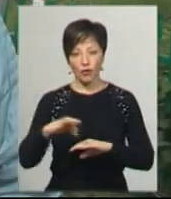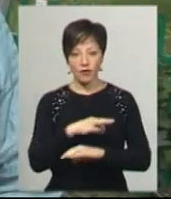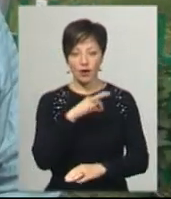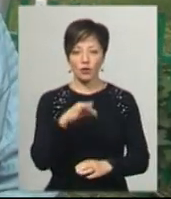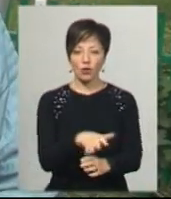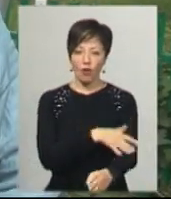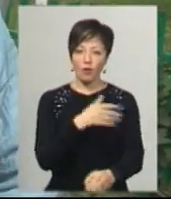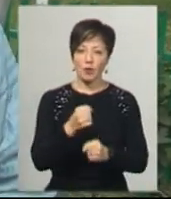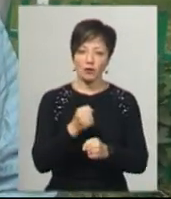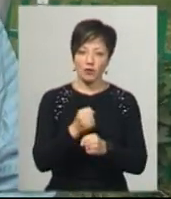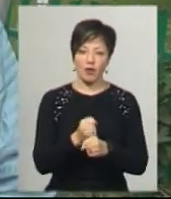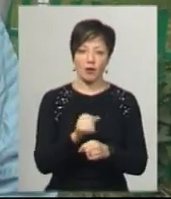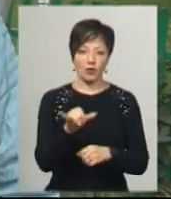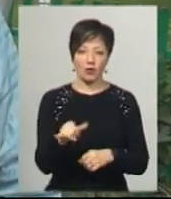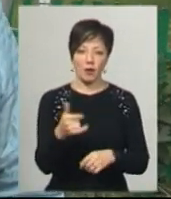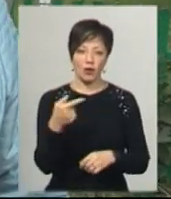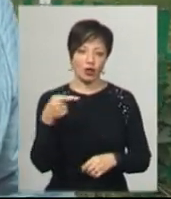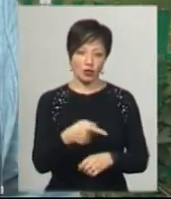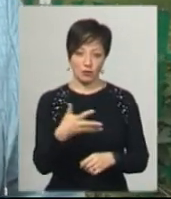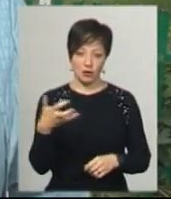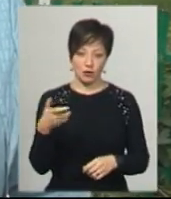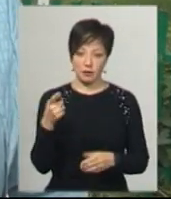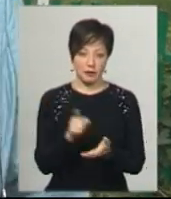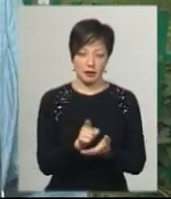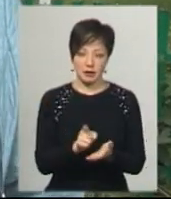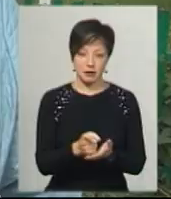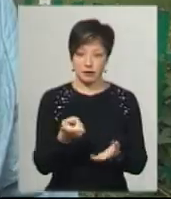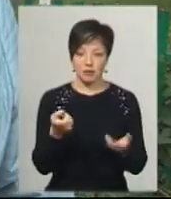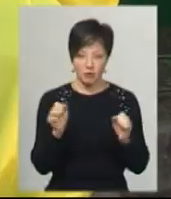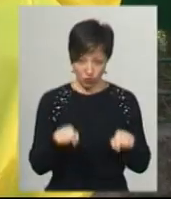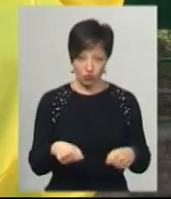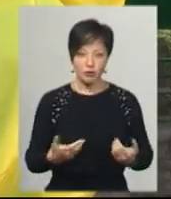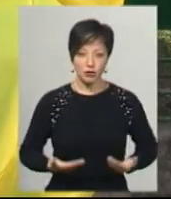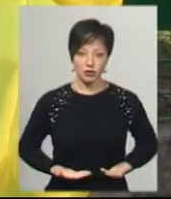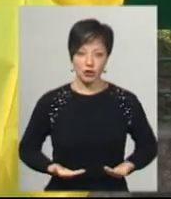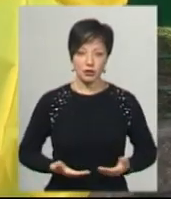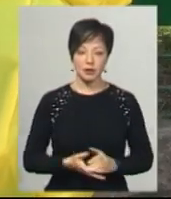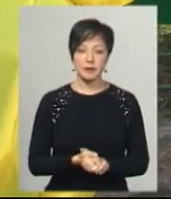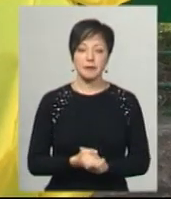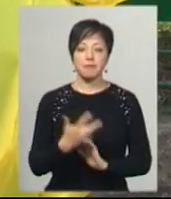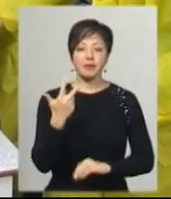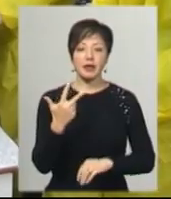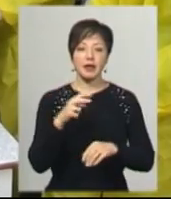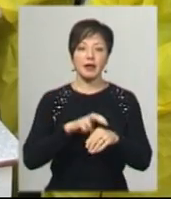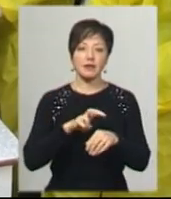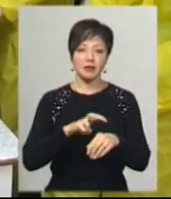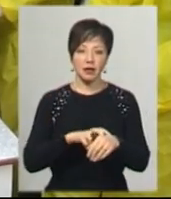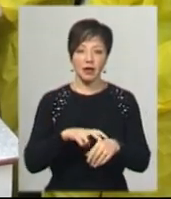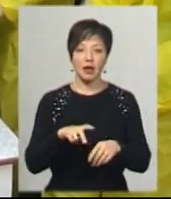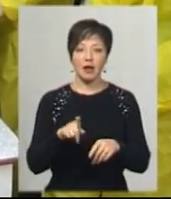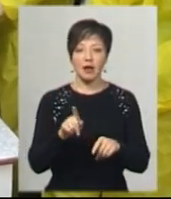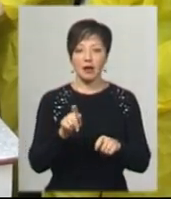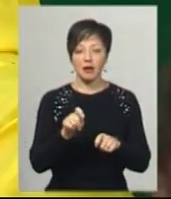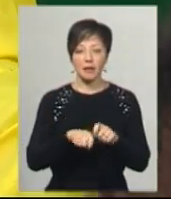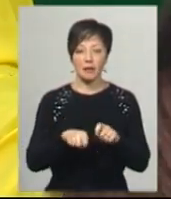працював, і в нього півтори тисячі пенсії, тисячу часу. Можна прожити. Троє лікарів до Витковецької амбулаторії вимірювали